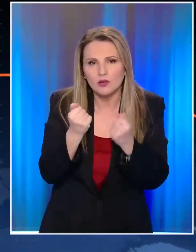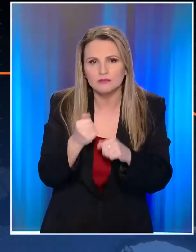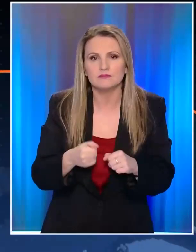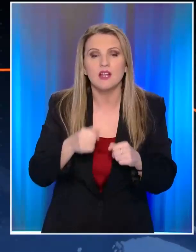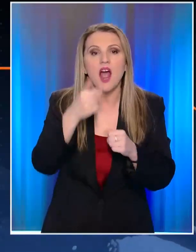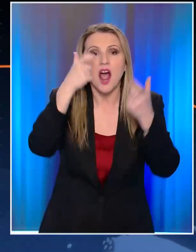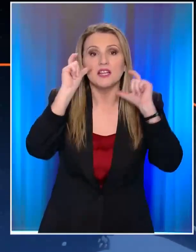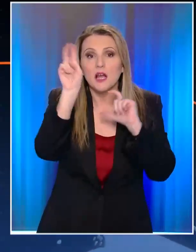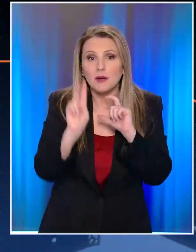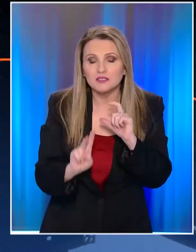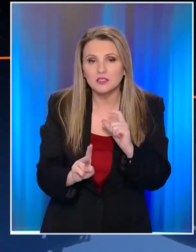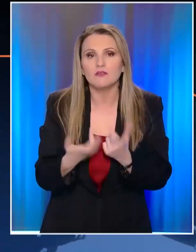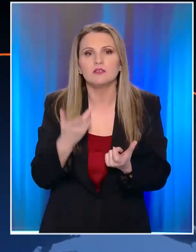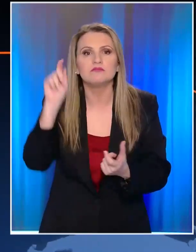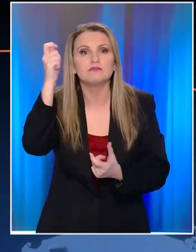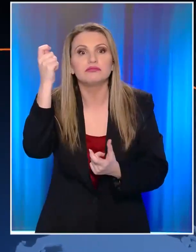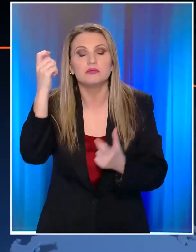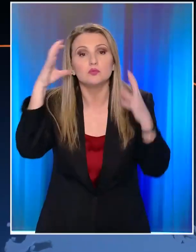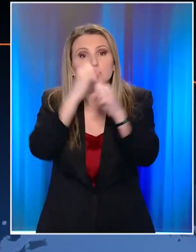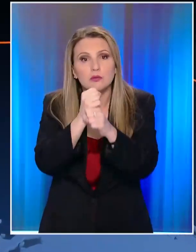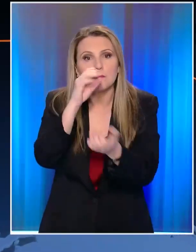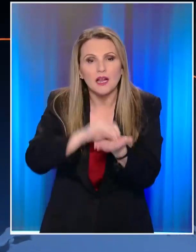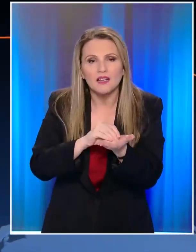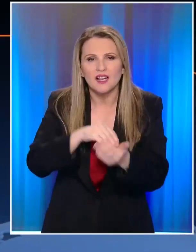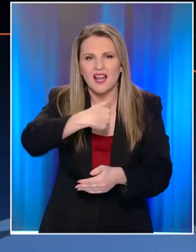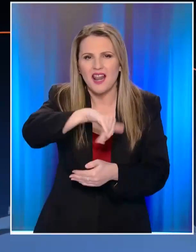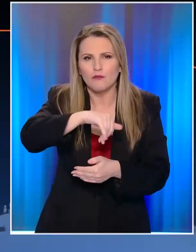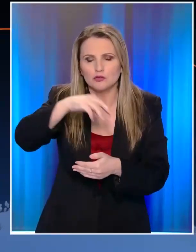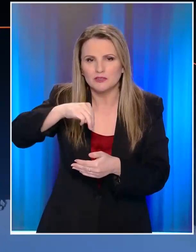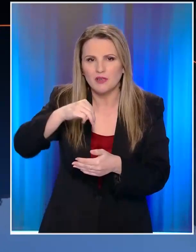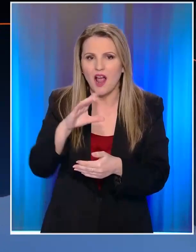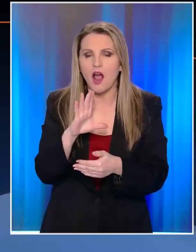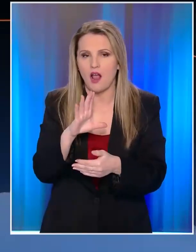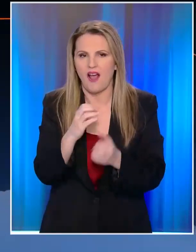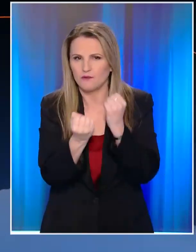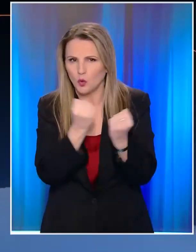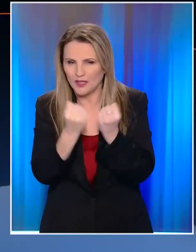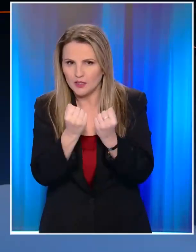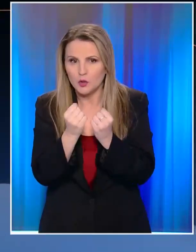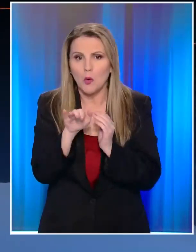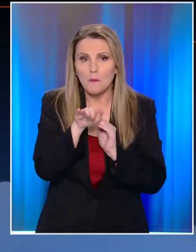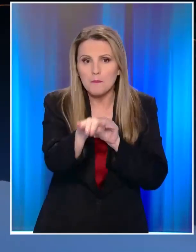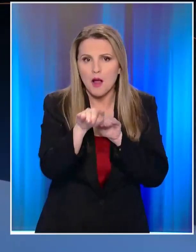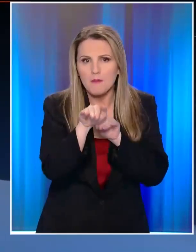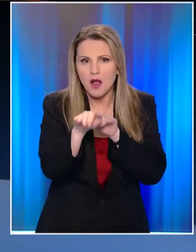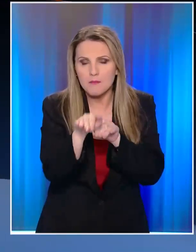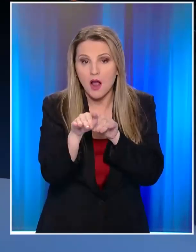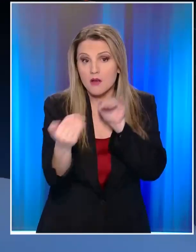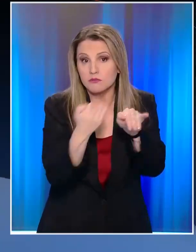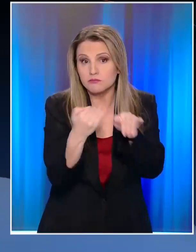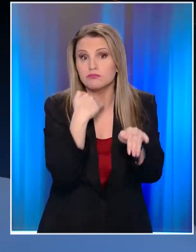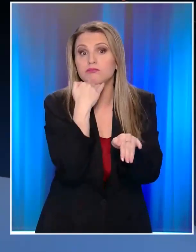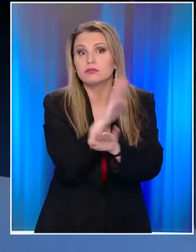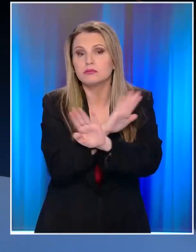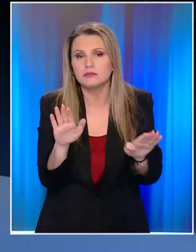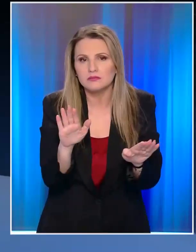και στην Αγία Παρασκευή. Σε ορισμένα σημεία επί της λεωφόρου Μεσογείων τα αυτοκίνητα κινούνται μόνο σε ένα ρεύμα κυκλοφορίας καθώς μέχρι σήμερα δεκάδες είναι